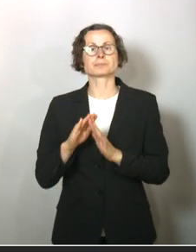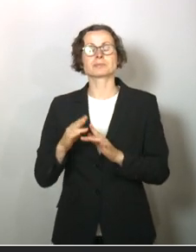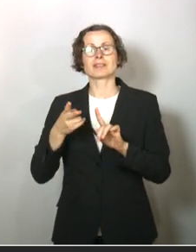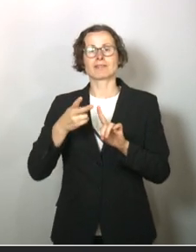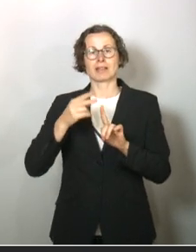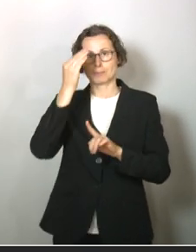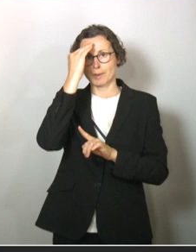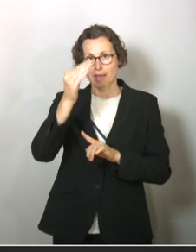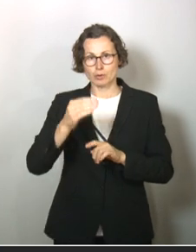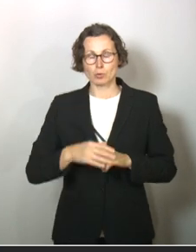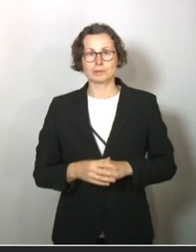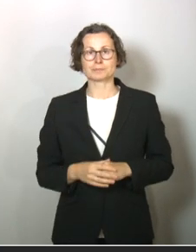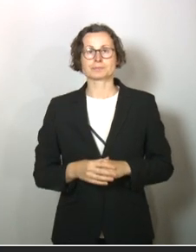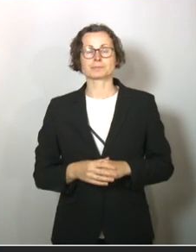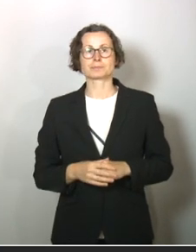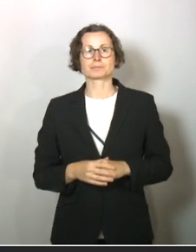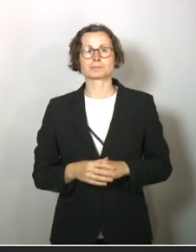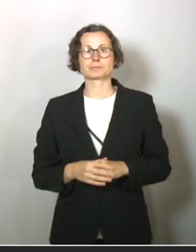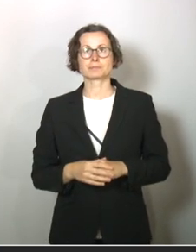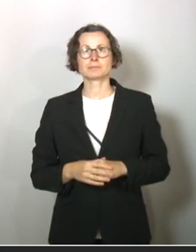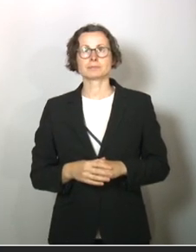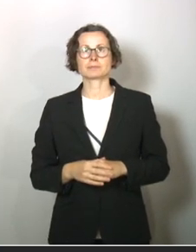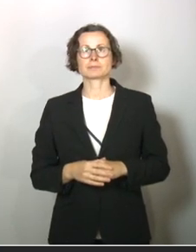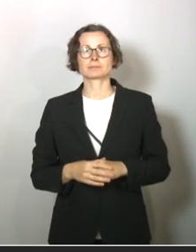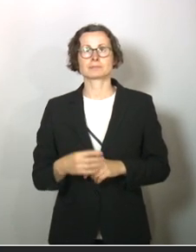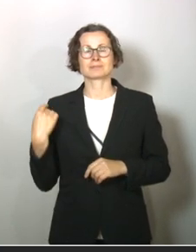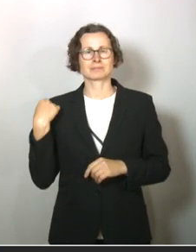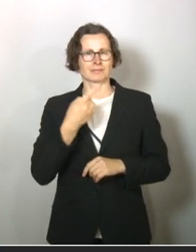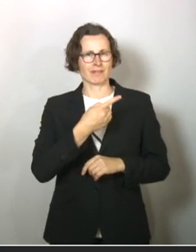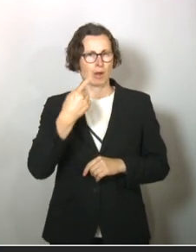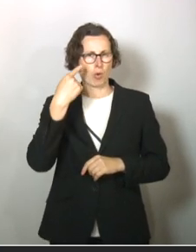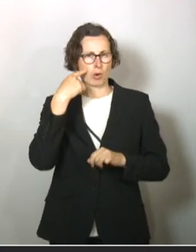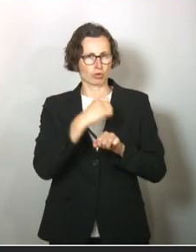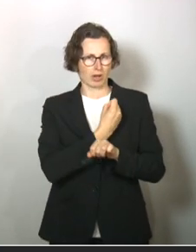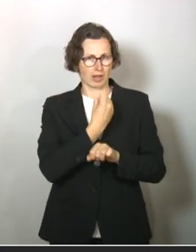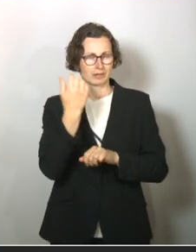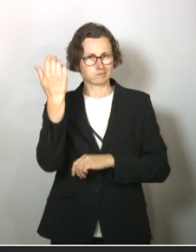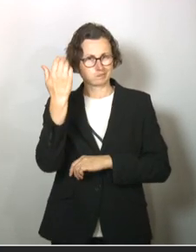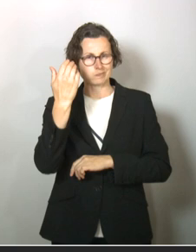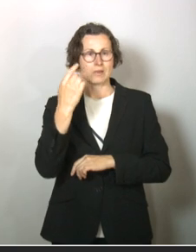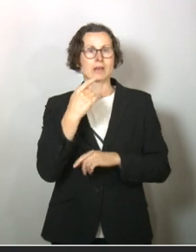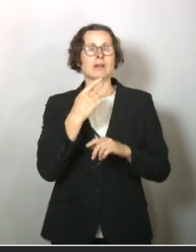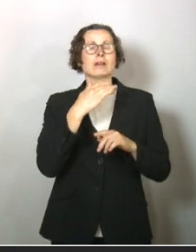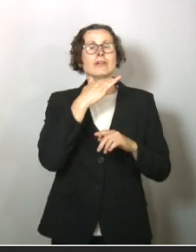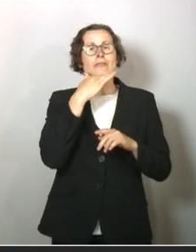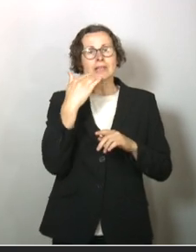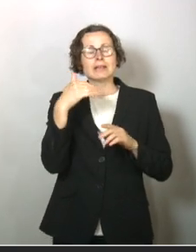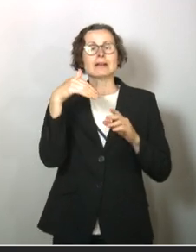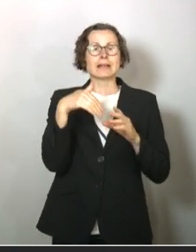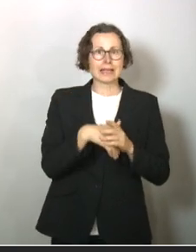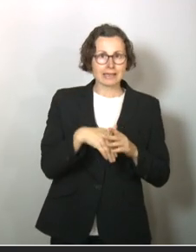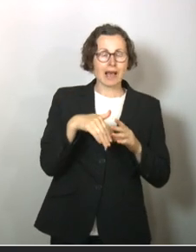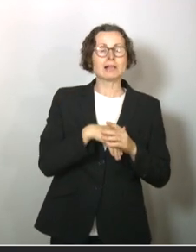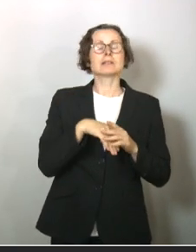Vorbemerkung. Vieles von dem, was Frau Augstein gerade ausgeführt hat, sehe ich ähnlich. Nicht